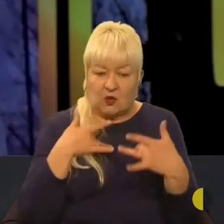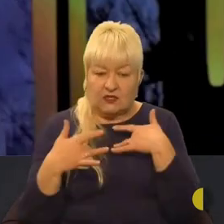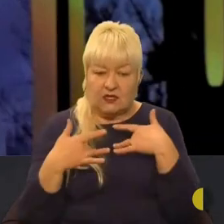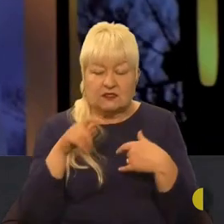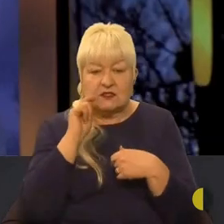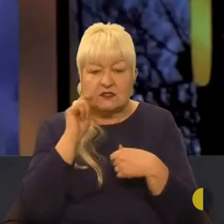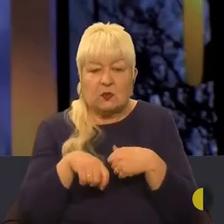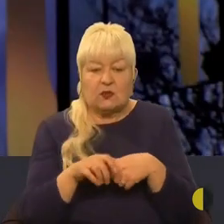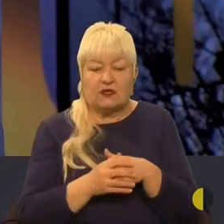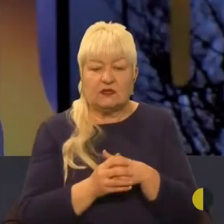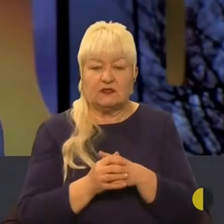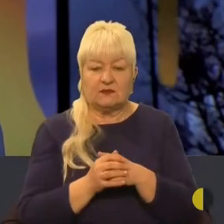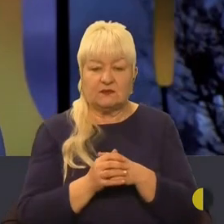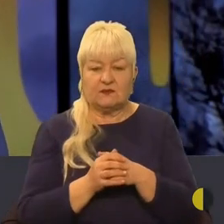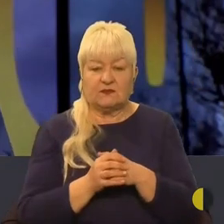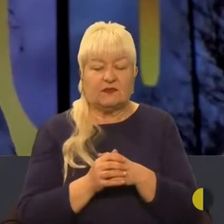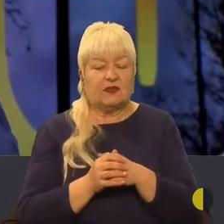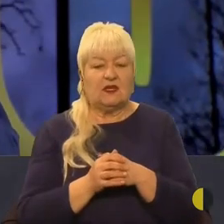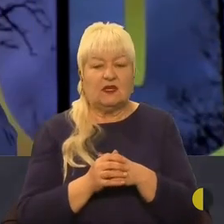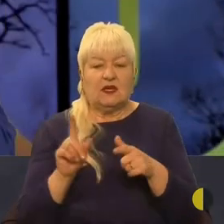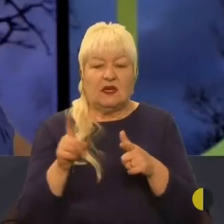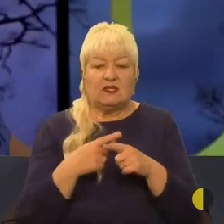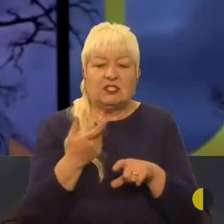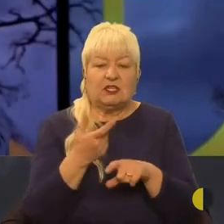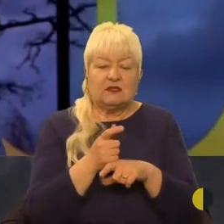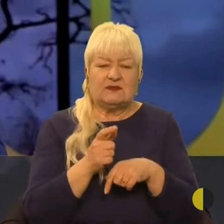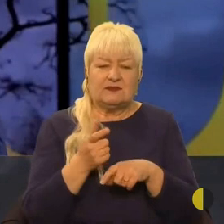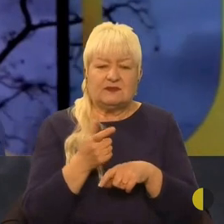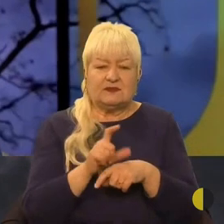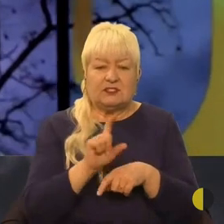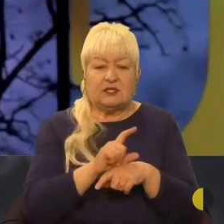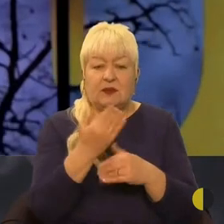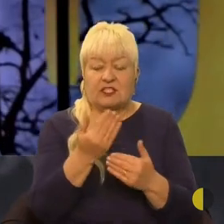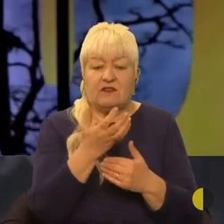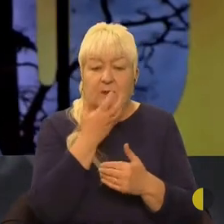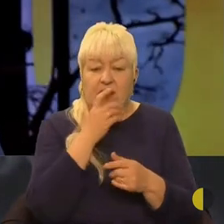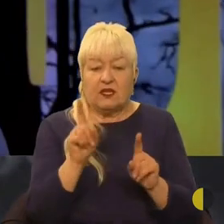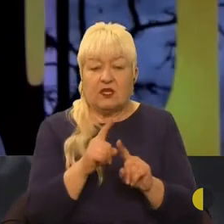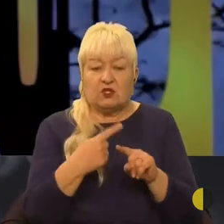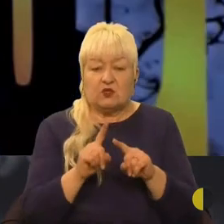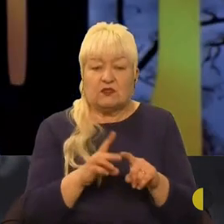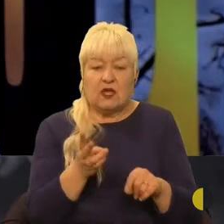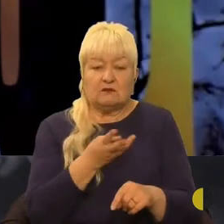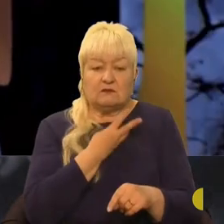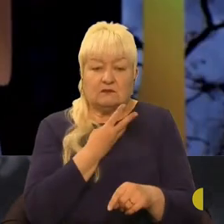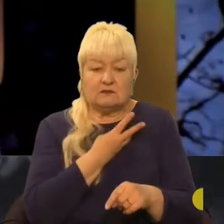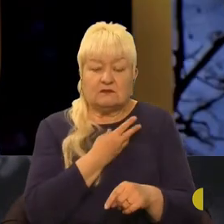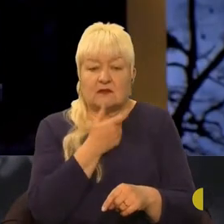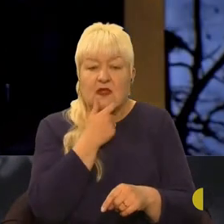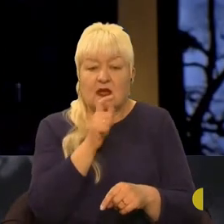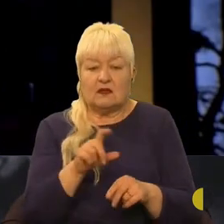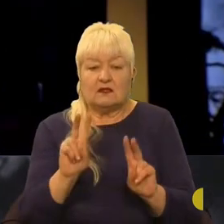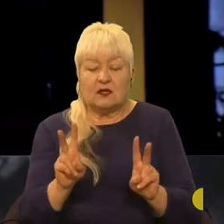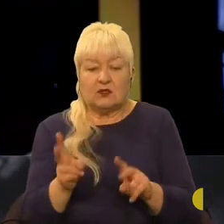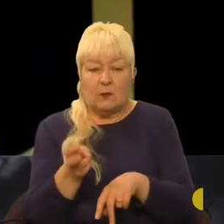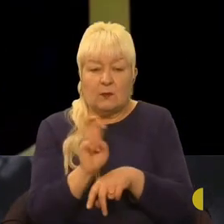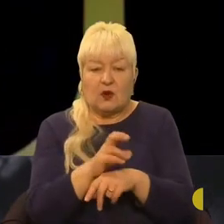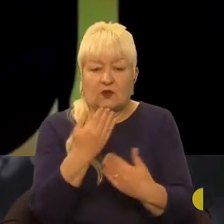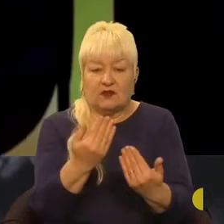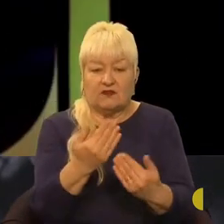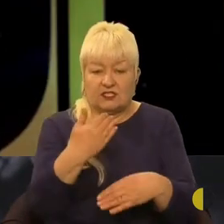більше душу гріє те, що та енергія глядача, який приходить на ваші вистави? Ні, ні.